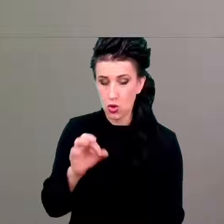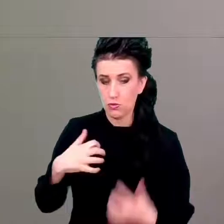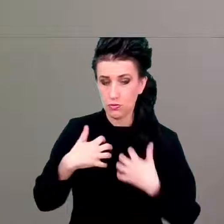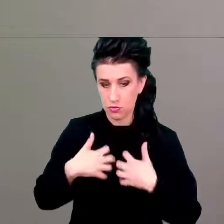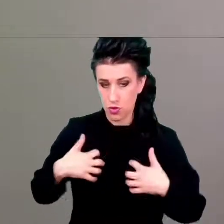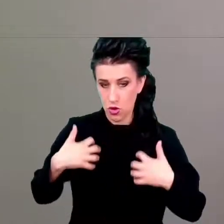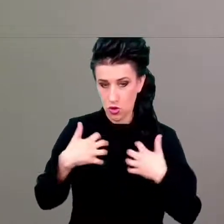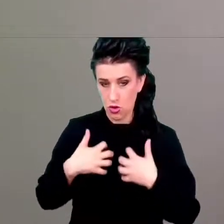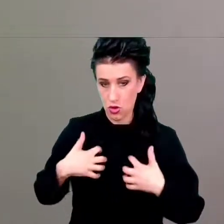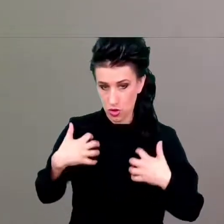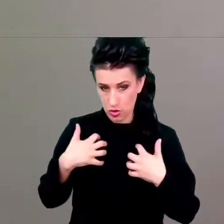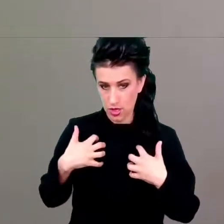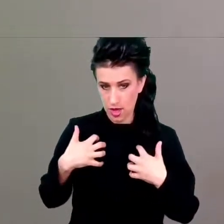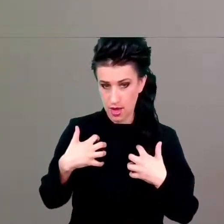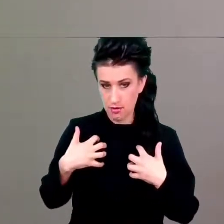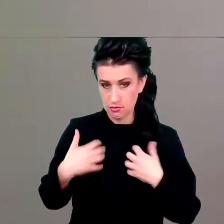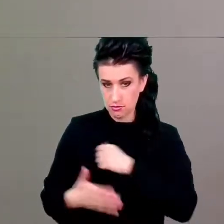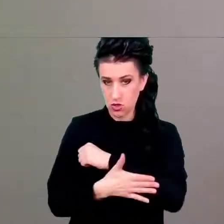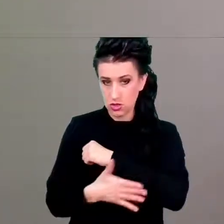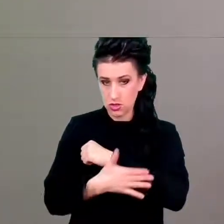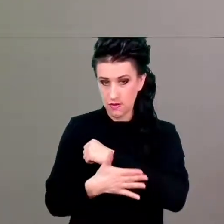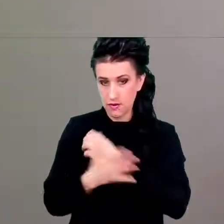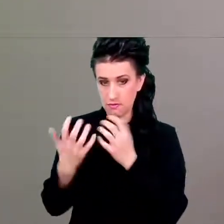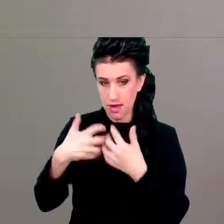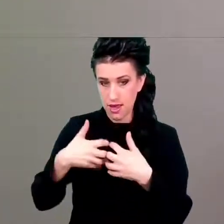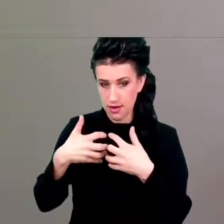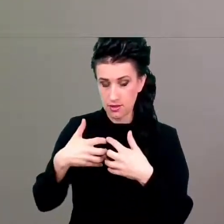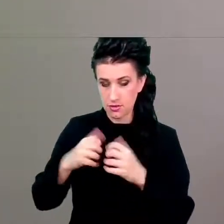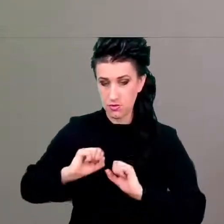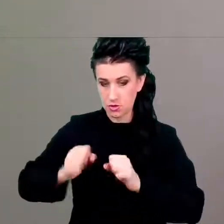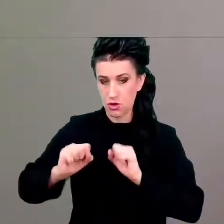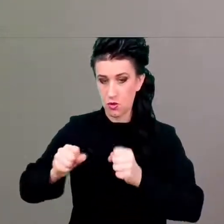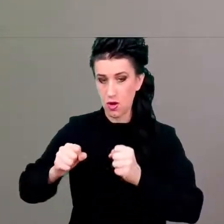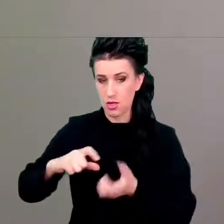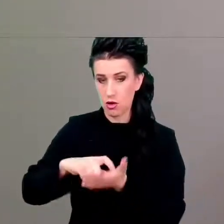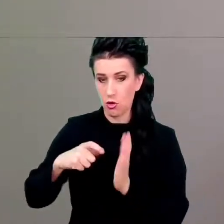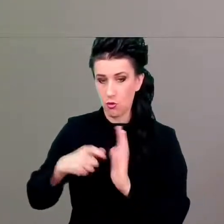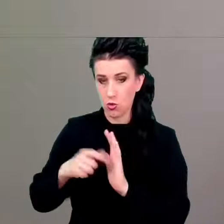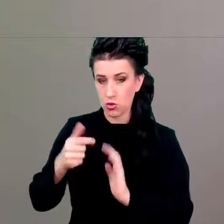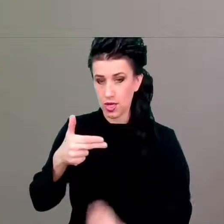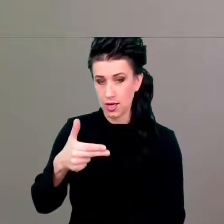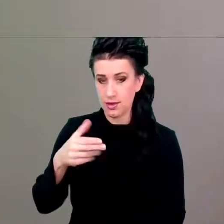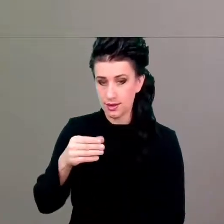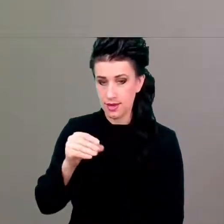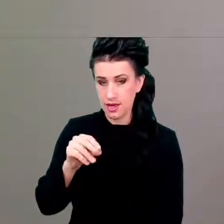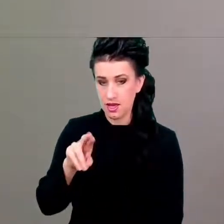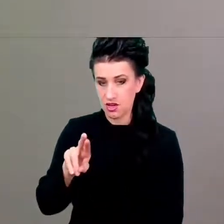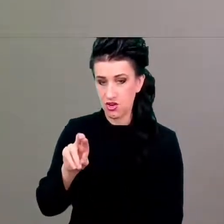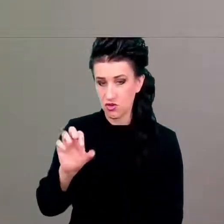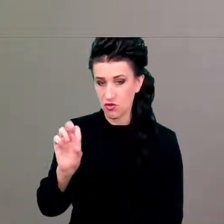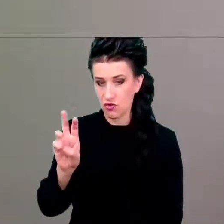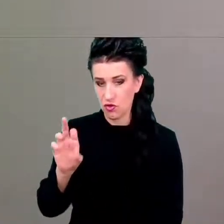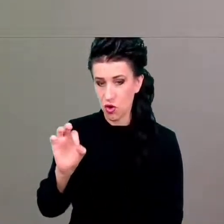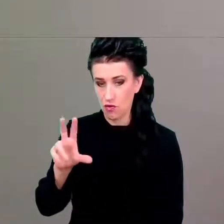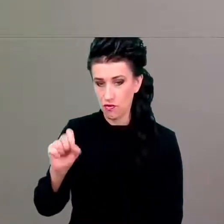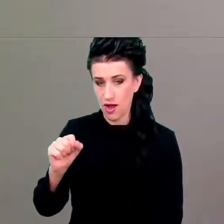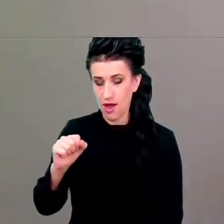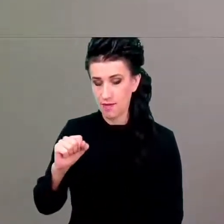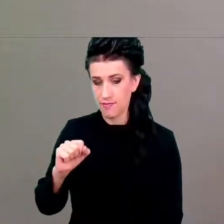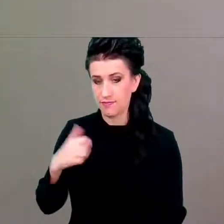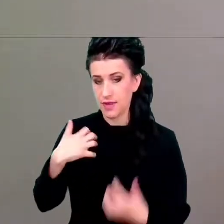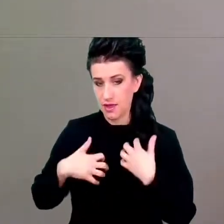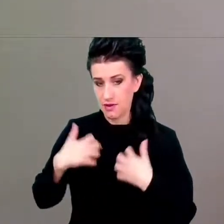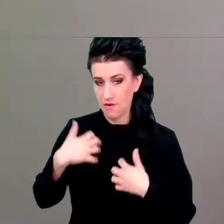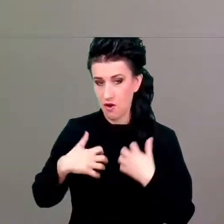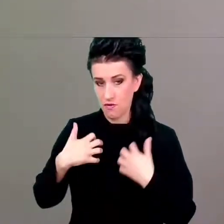z takich podstawowych mechanizmów działania komórki nerwowej do behawioru, czy do zachowań, a tym bardziej